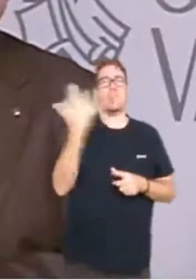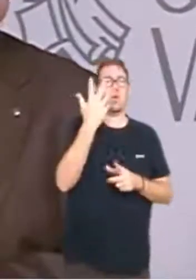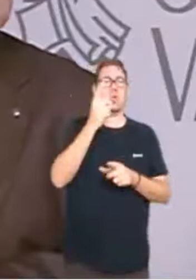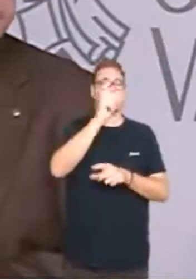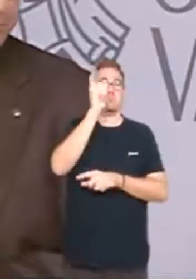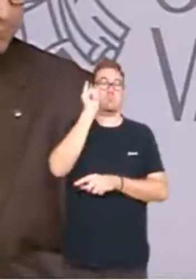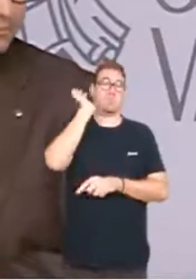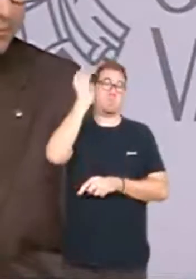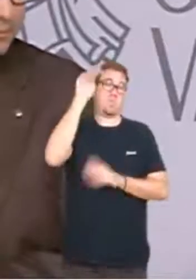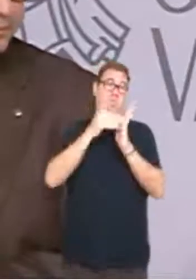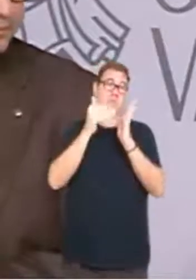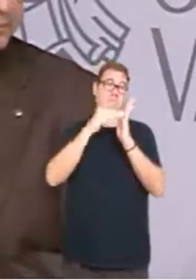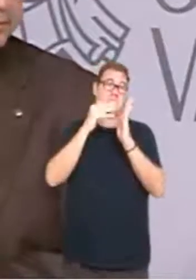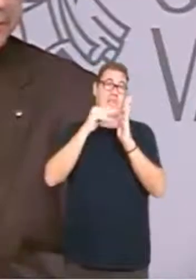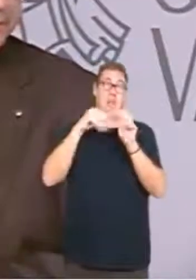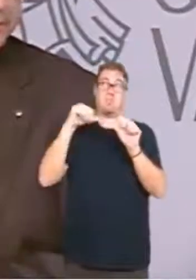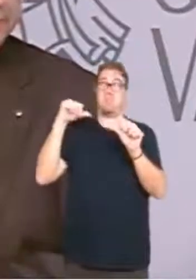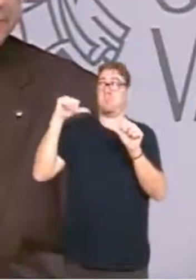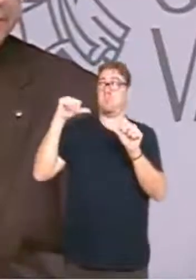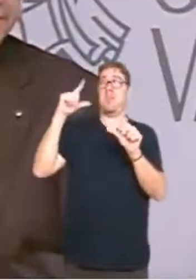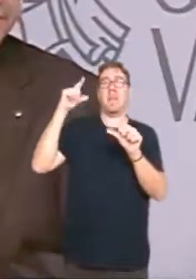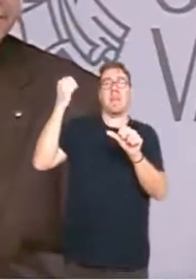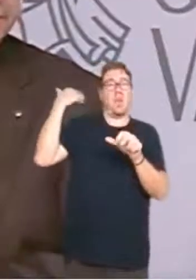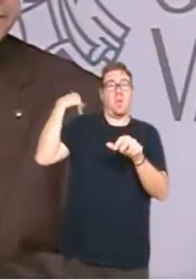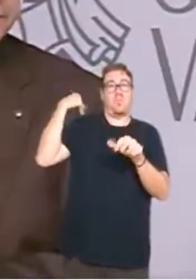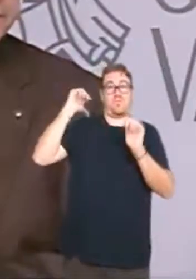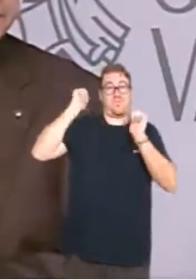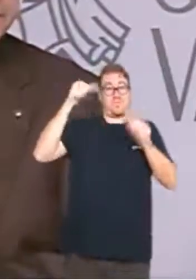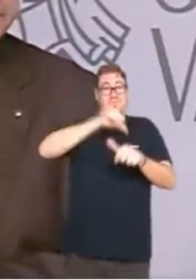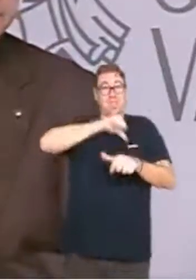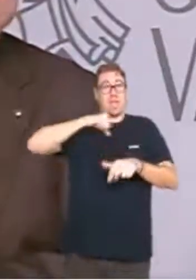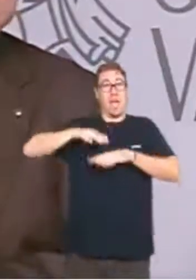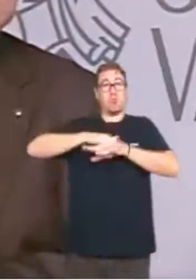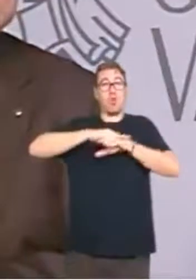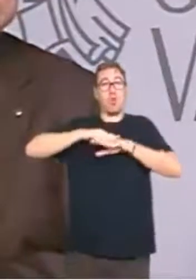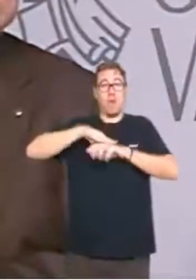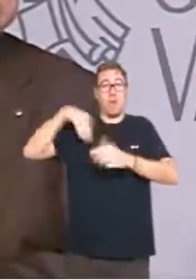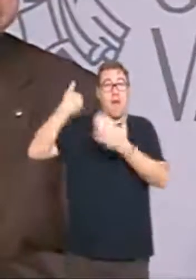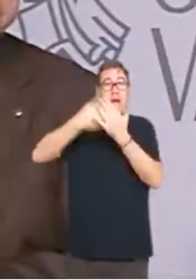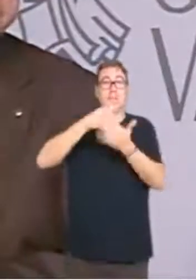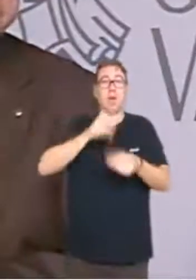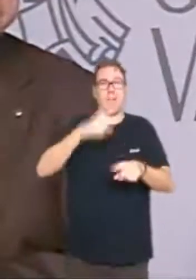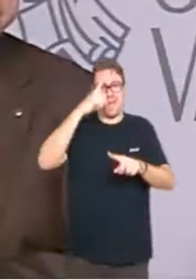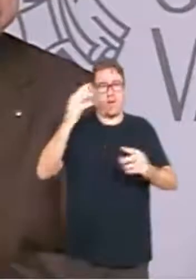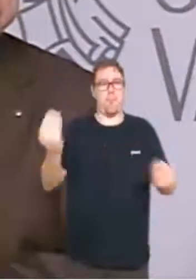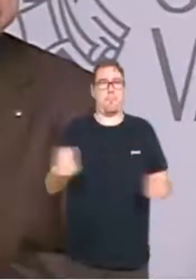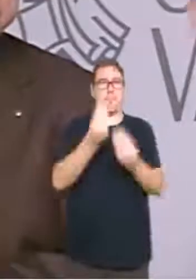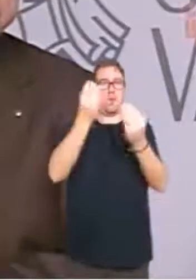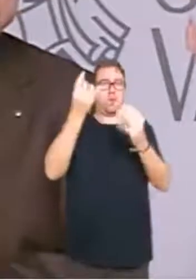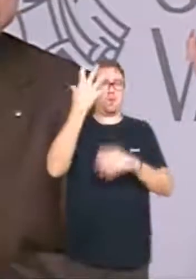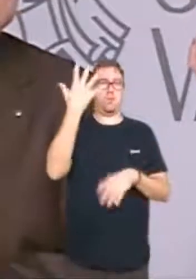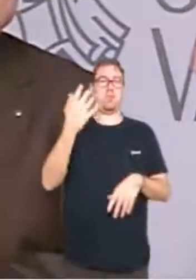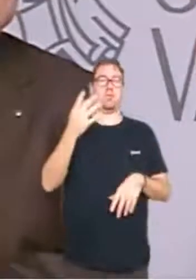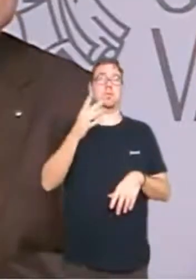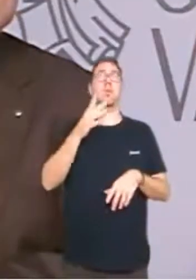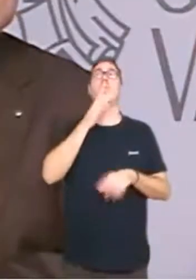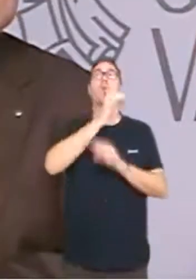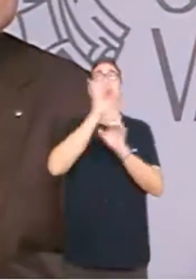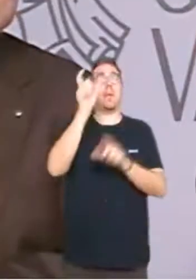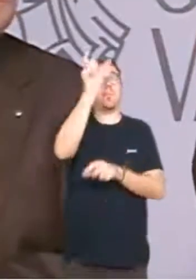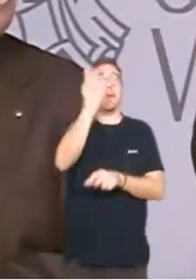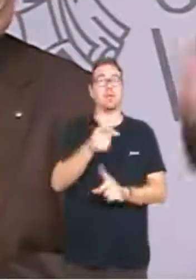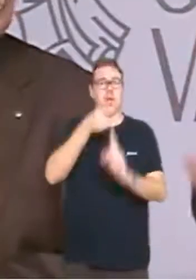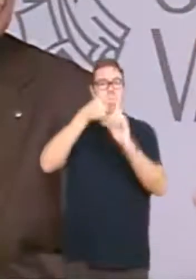Generalitat Valenciana, jo diria que des del seu autogovern, tenint en compte això, que es posa en el centre les persones